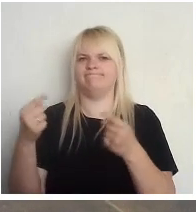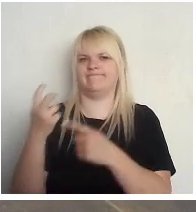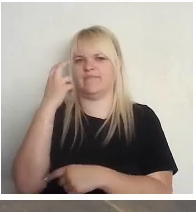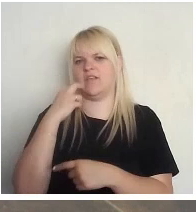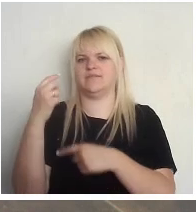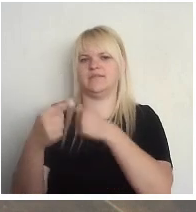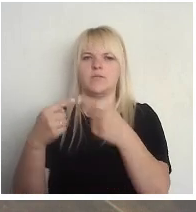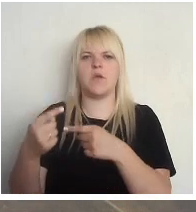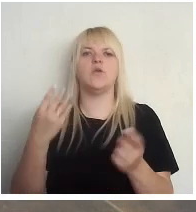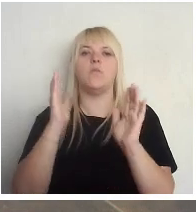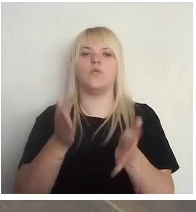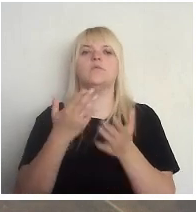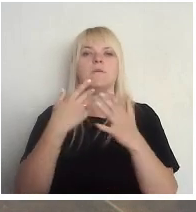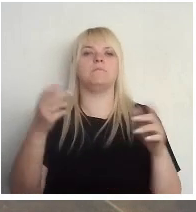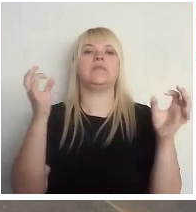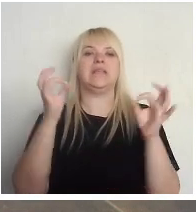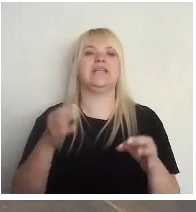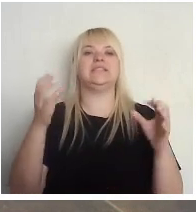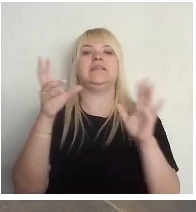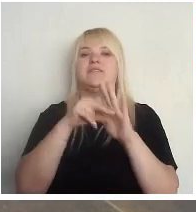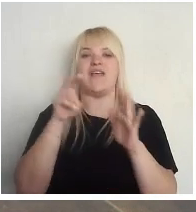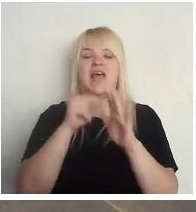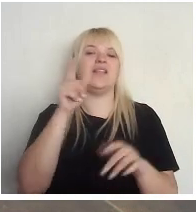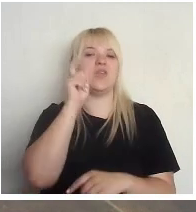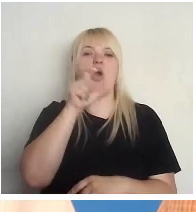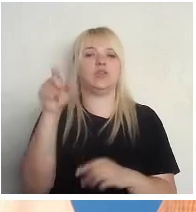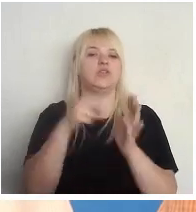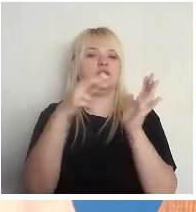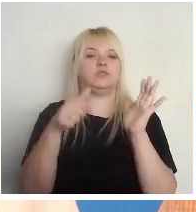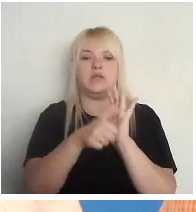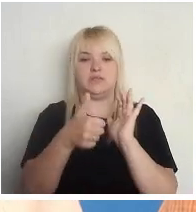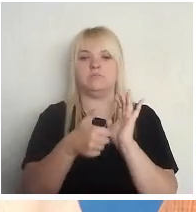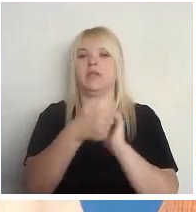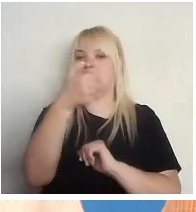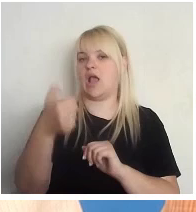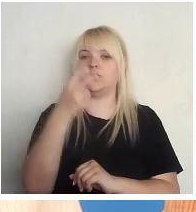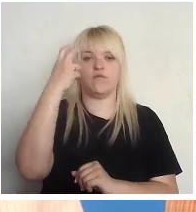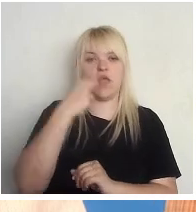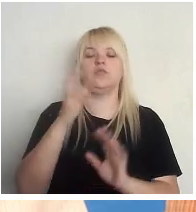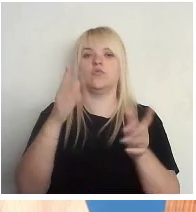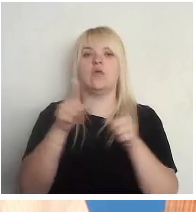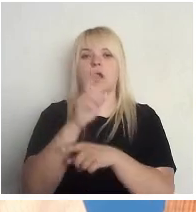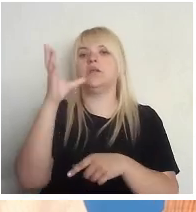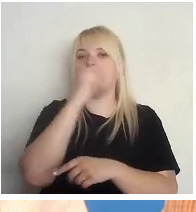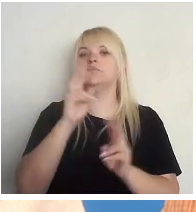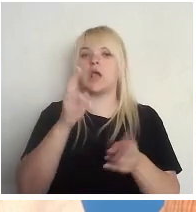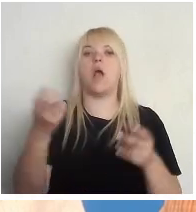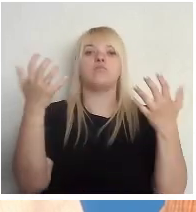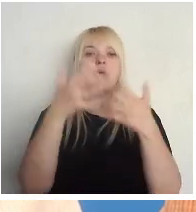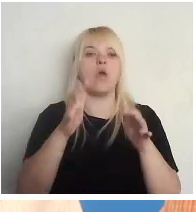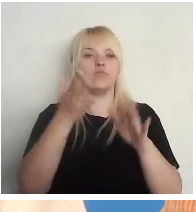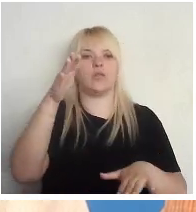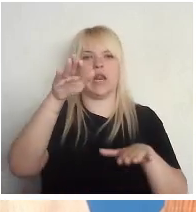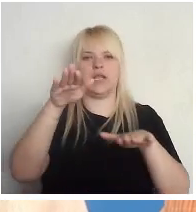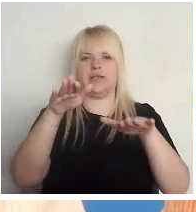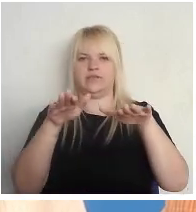tiesības vēlēt jauniešiem no 16 gadu vecuma, tad arī būtu lielāka iespēja, ka šī politika tiktu līdzsvarot